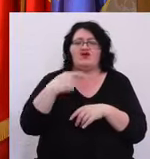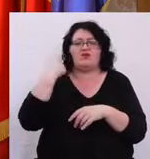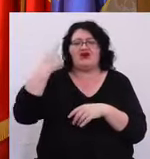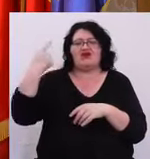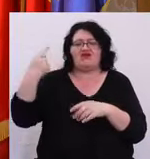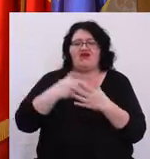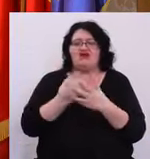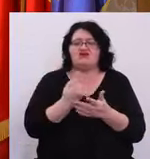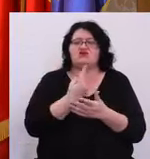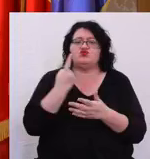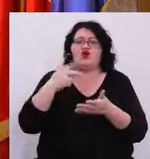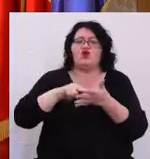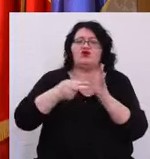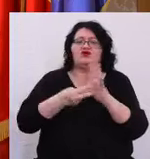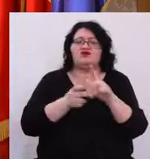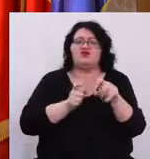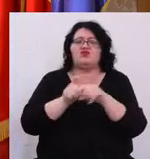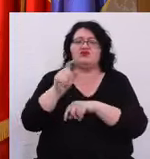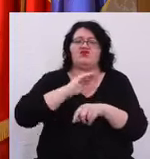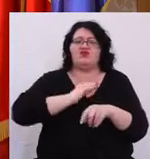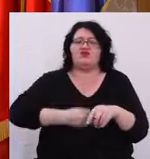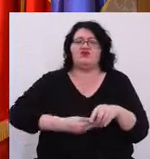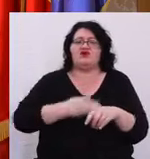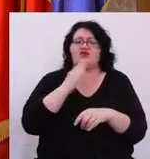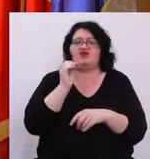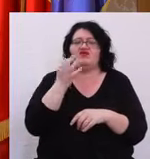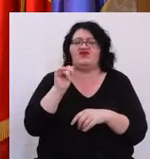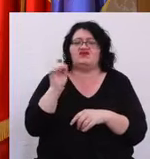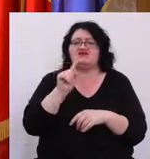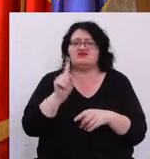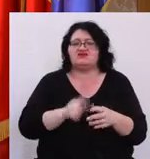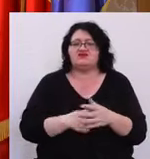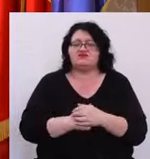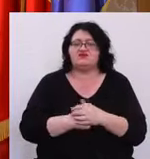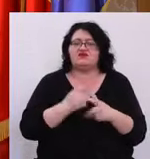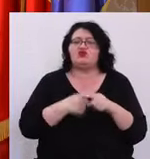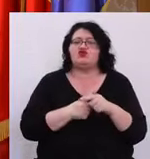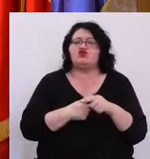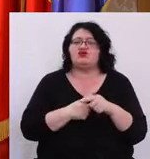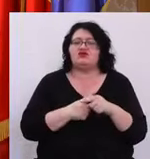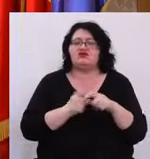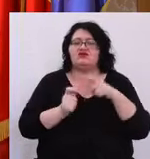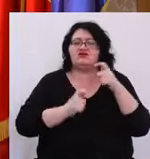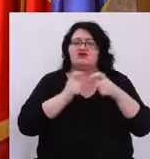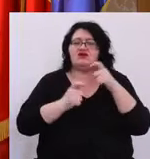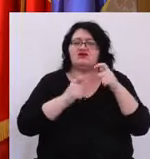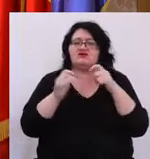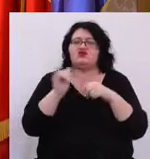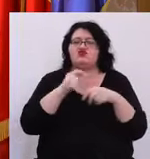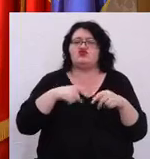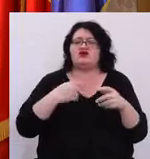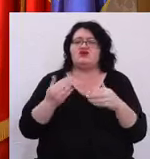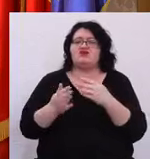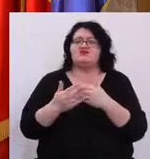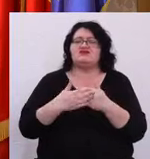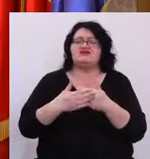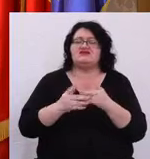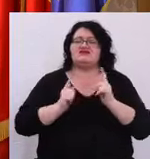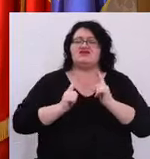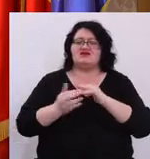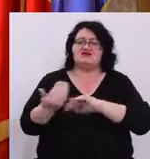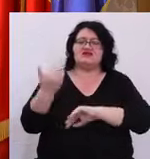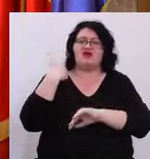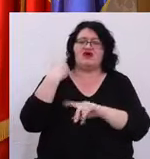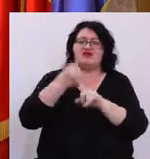sunt proteste doar organizate împotriva primarului Fritz Și despre cine stă în spatele acestor